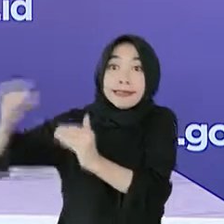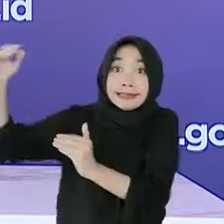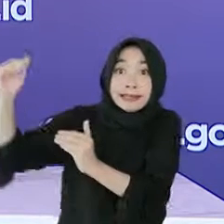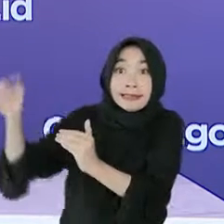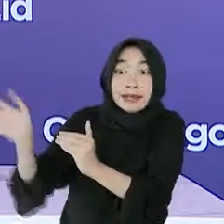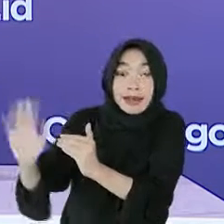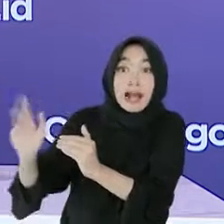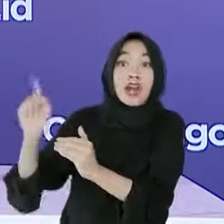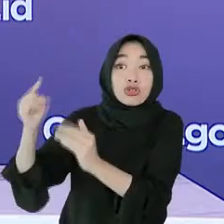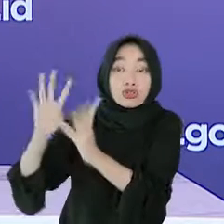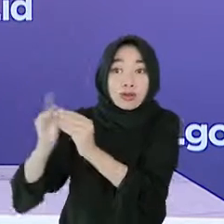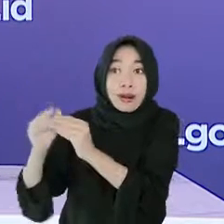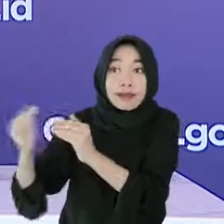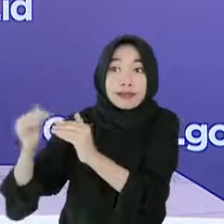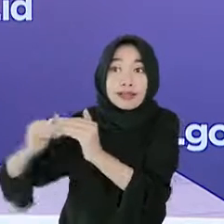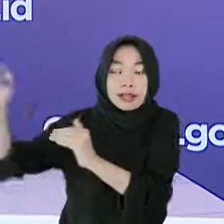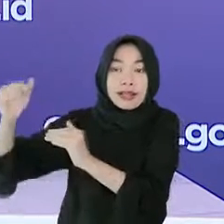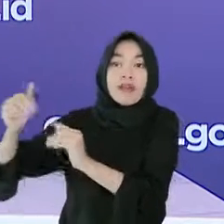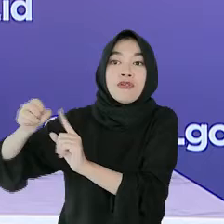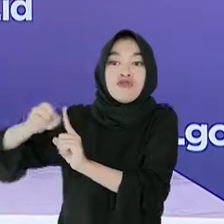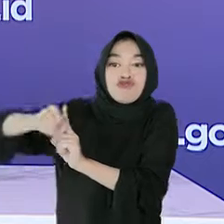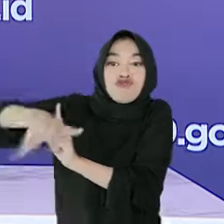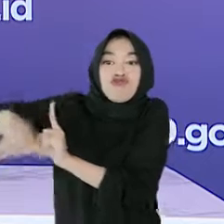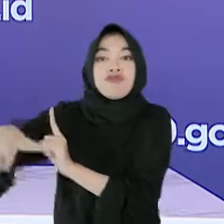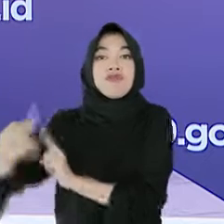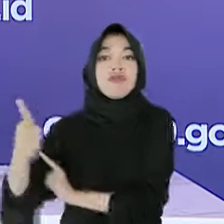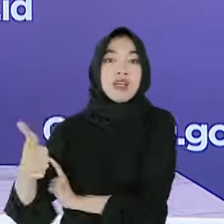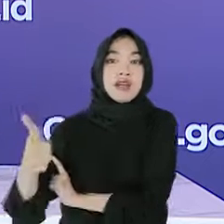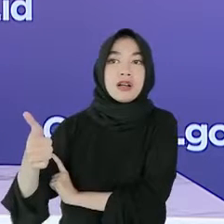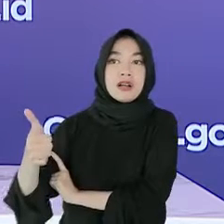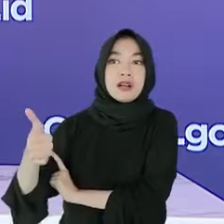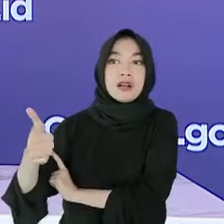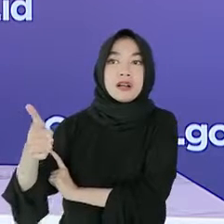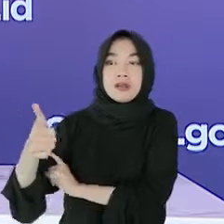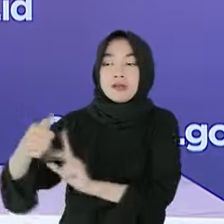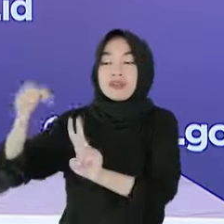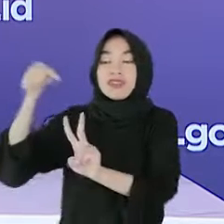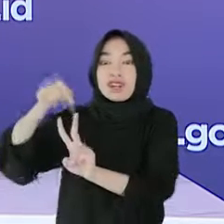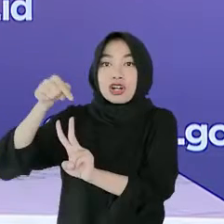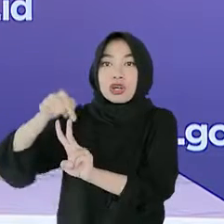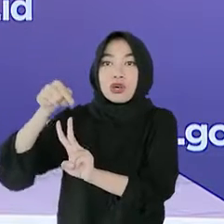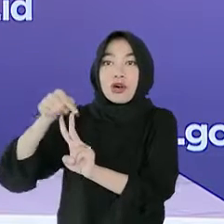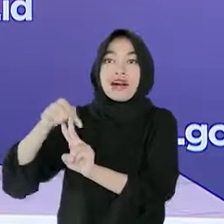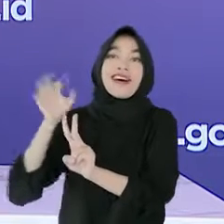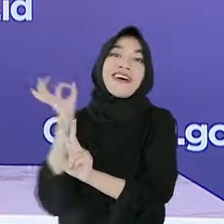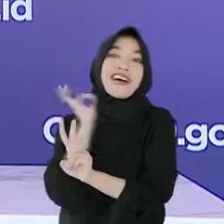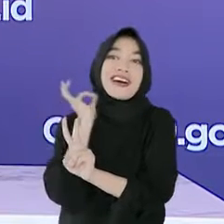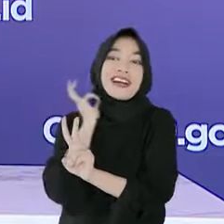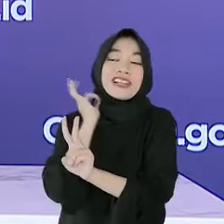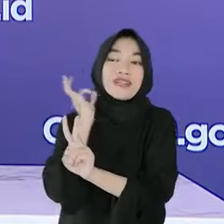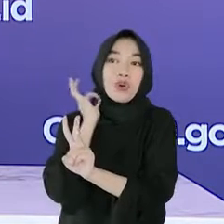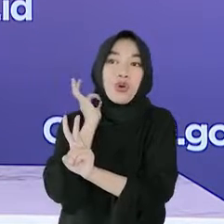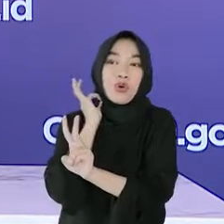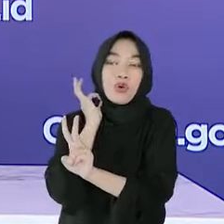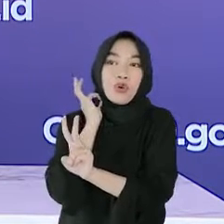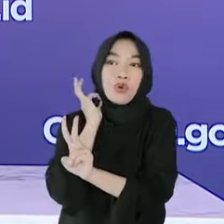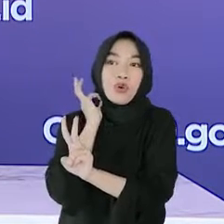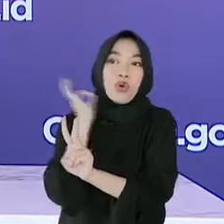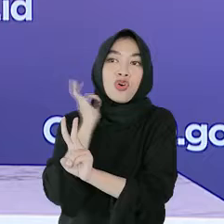meningkatkan risiko penularan kepada partisipan. Kemudian berikutnya adalah potensi penularan selama